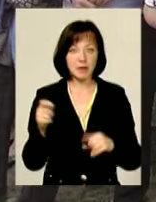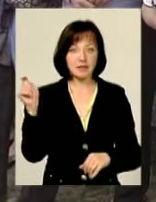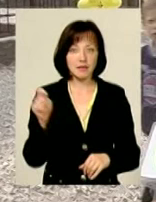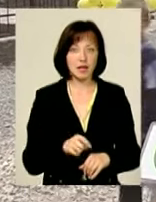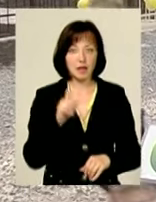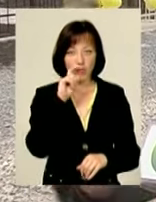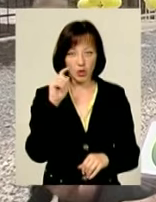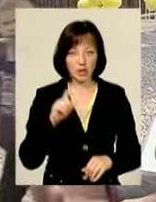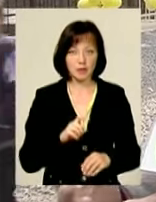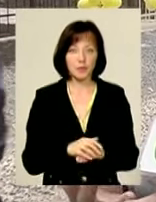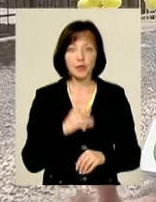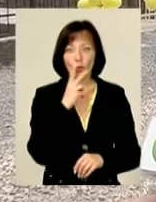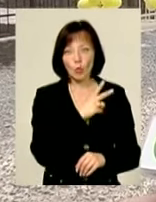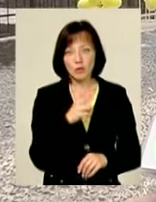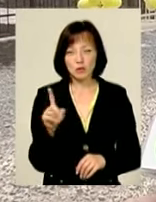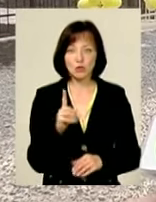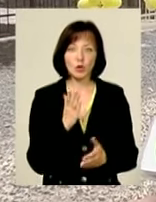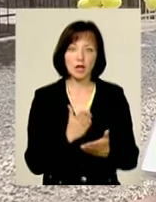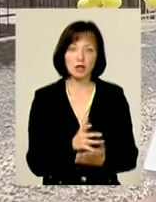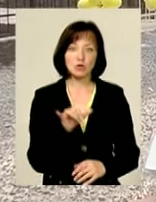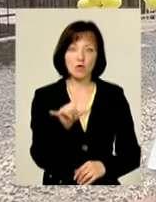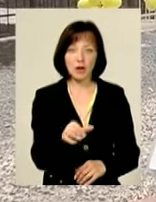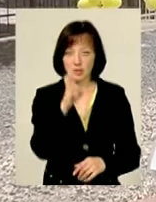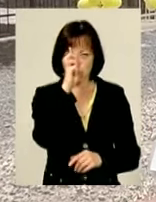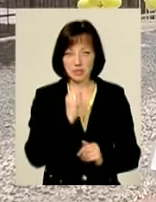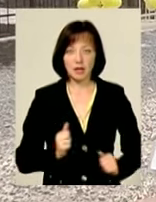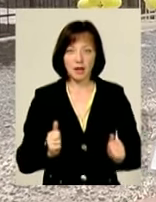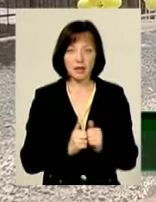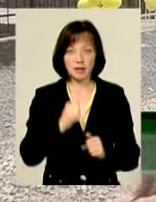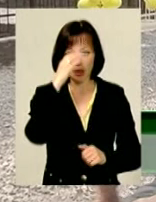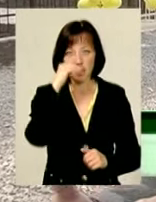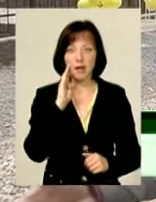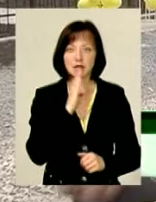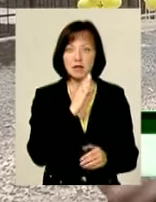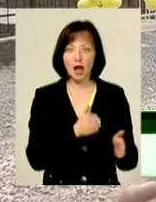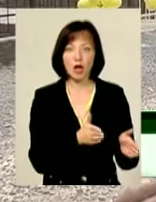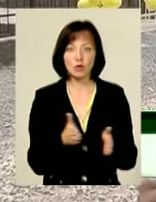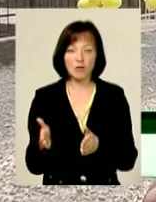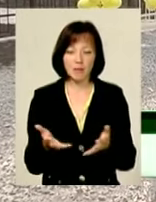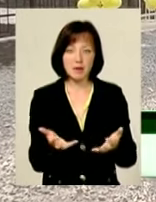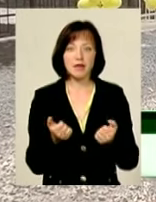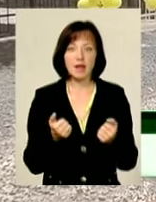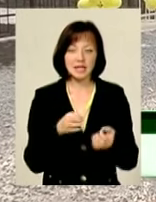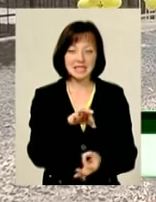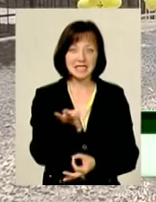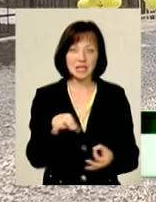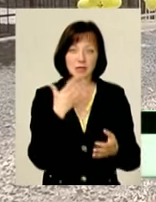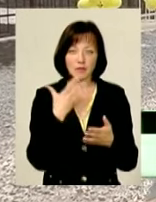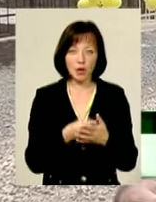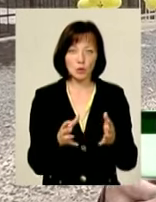Україну. Уважав, що є і в вашій країні родители, які готові прийняти сирот в свою сім'ю,